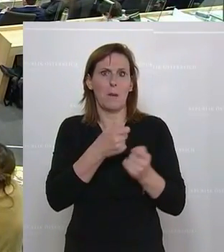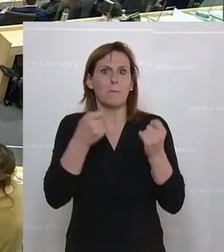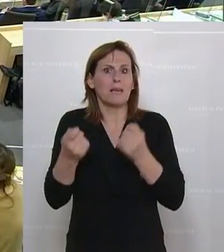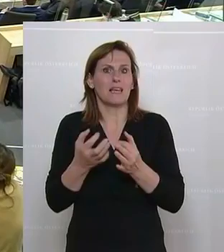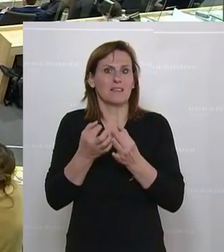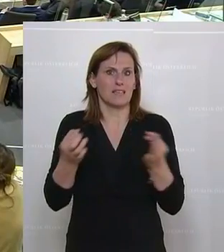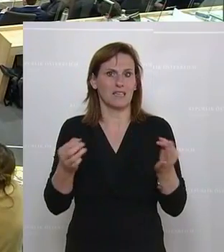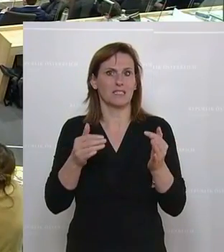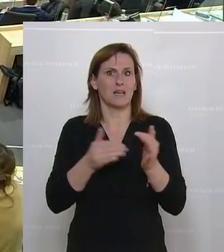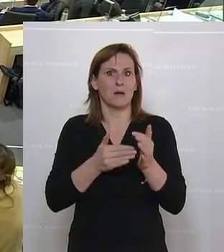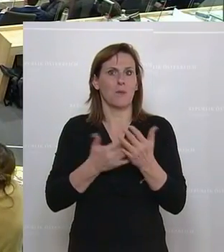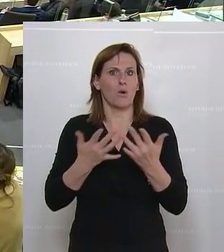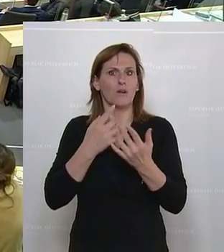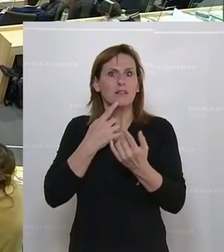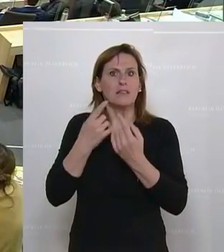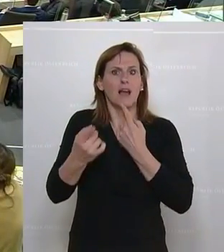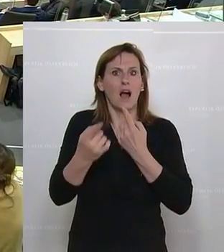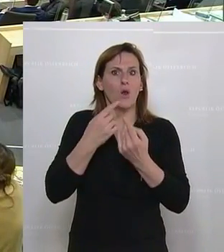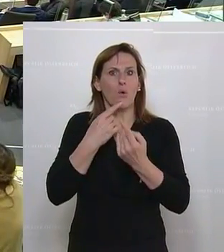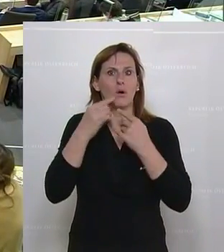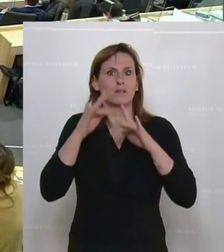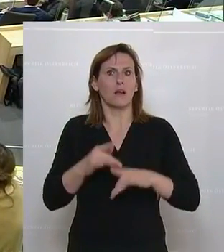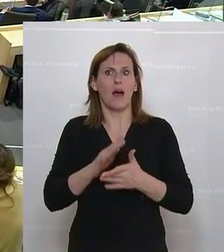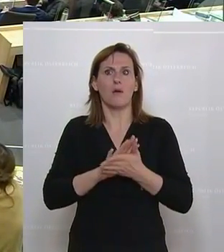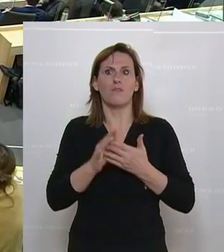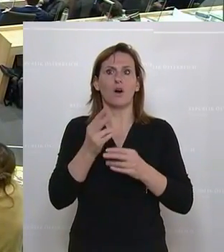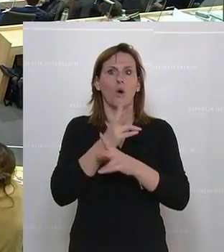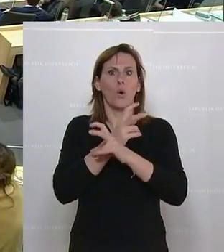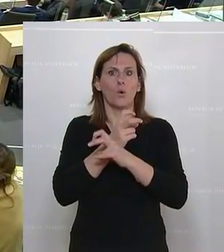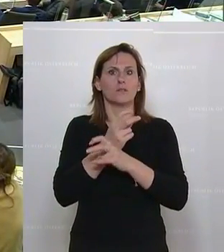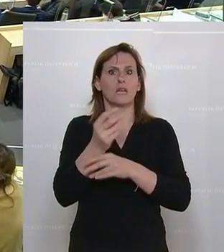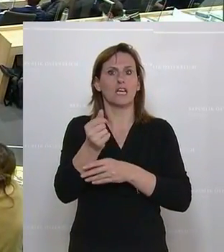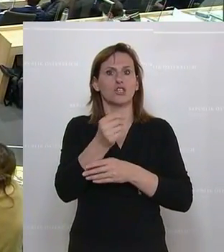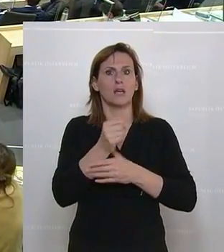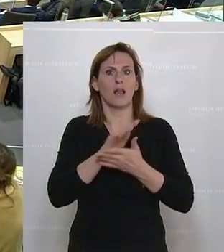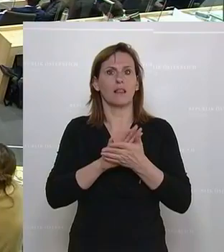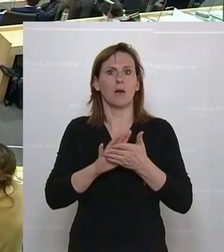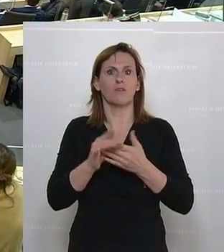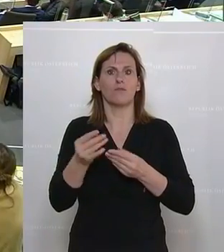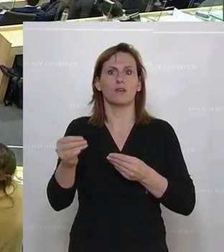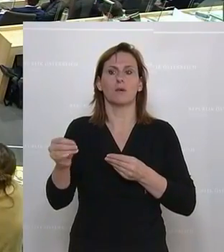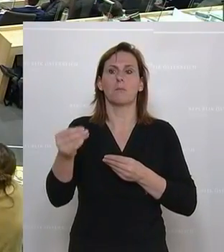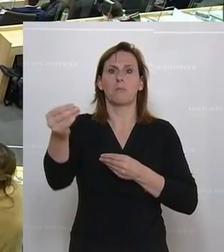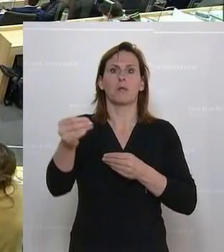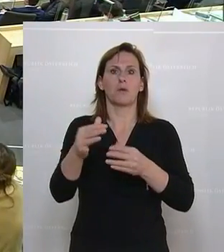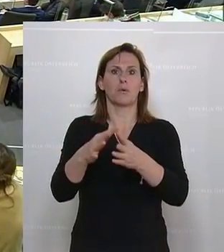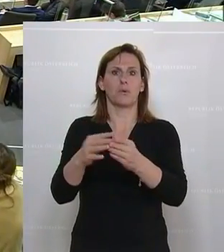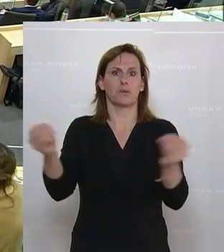Dialog. Aber ich kann Ihnen versichern, es gibt kein österreichisches Geld, das irgendwo versickert und das sozusagen anonyme Budgethilfe ankommt. versichern,